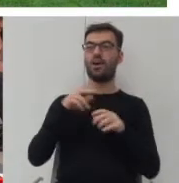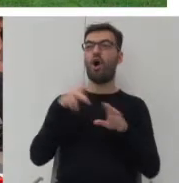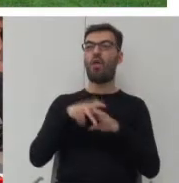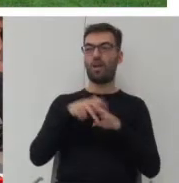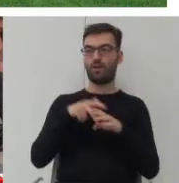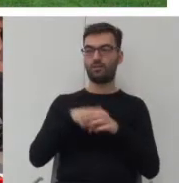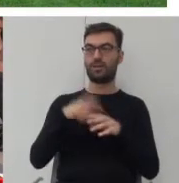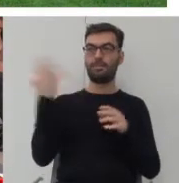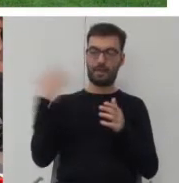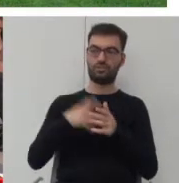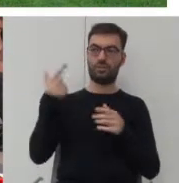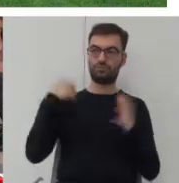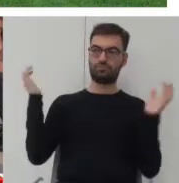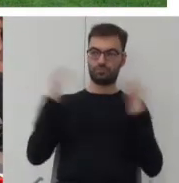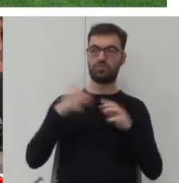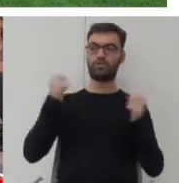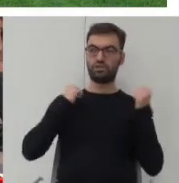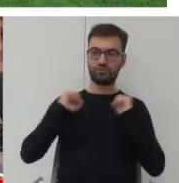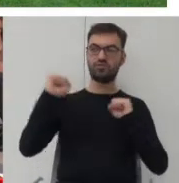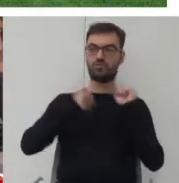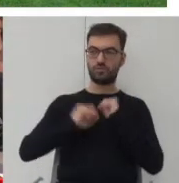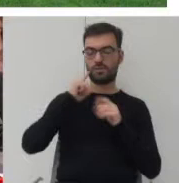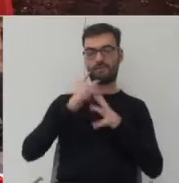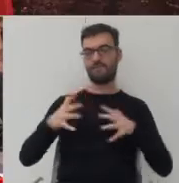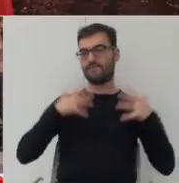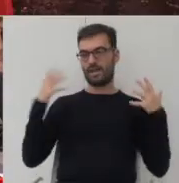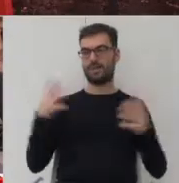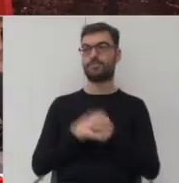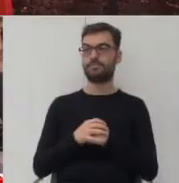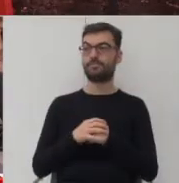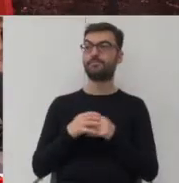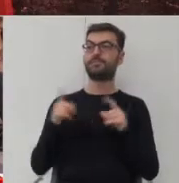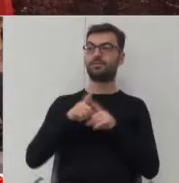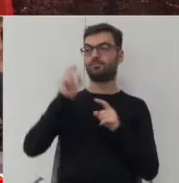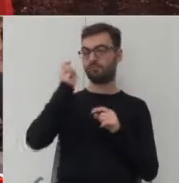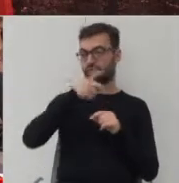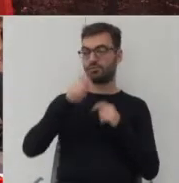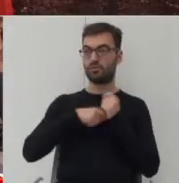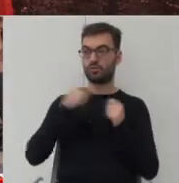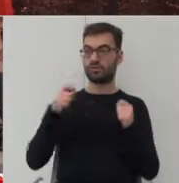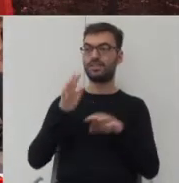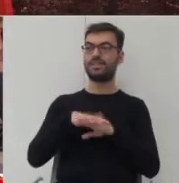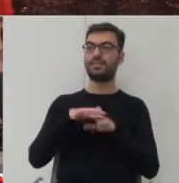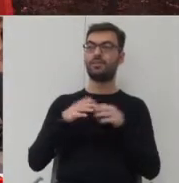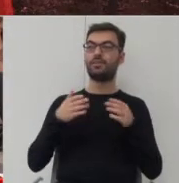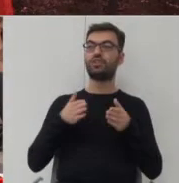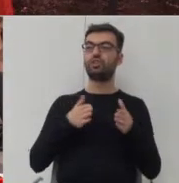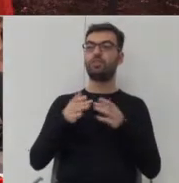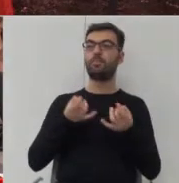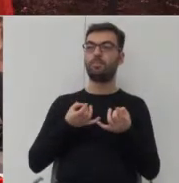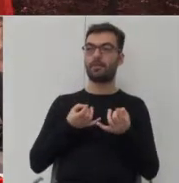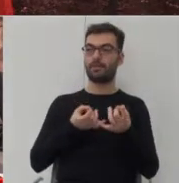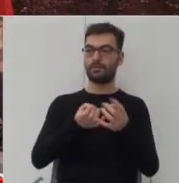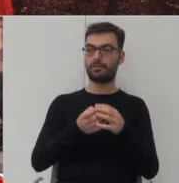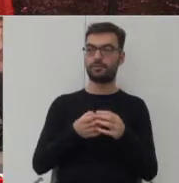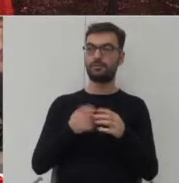spotkanie z panią Ewą, ćwiczyło aktywnie. Naprawdę wielka skala. I też bardzo ciekawym rozwiązaniem jest system ścieżek biegowych, które jak